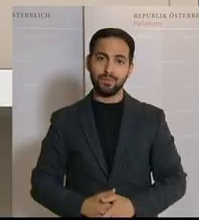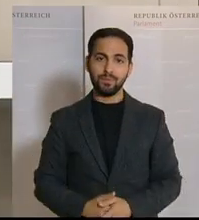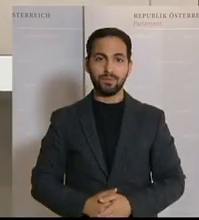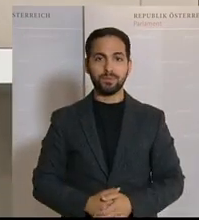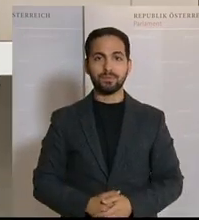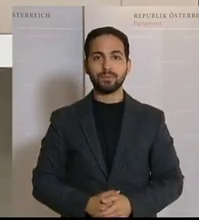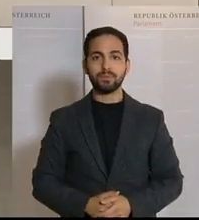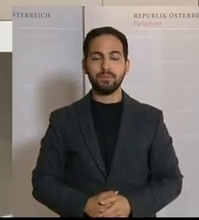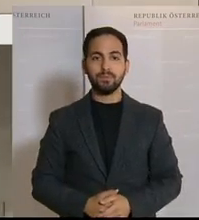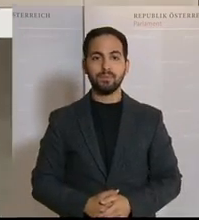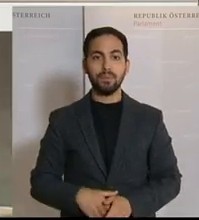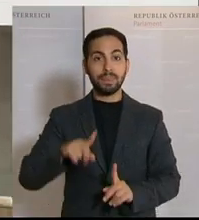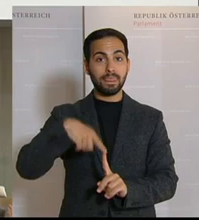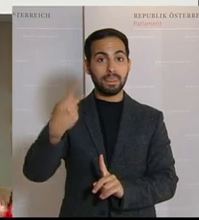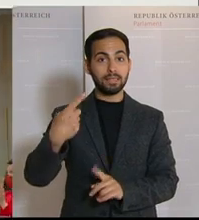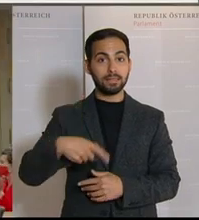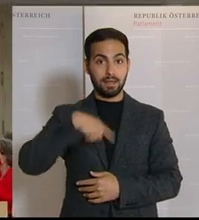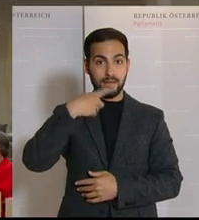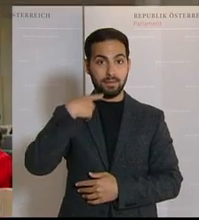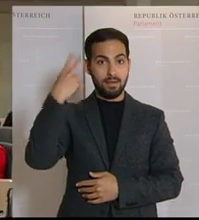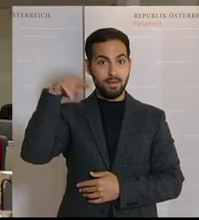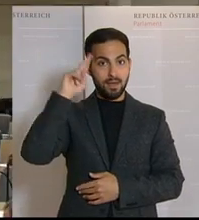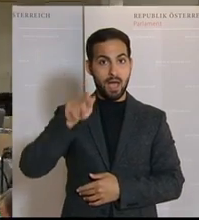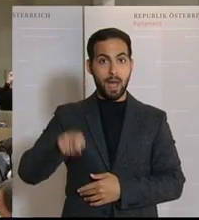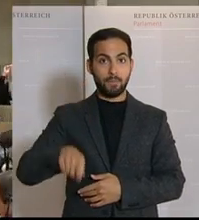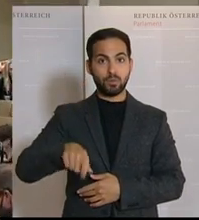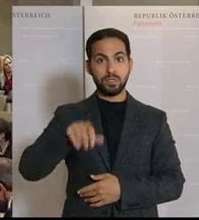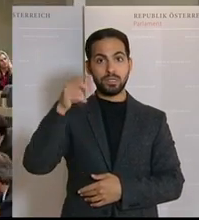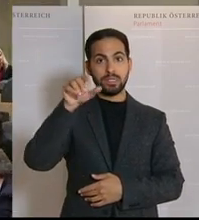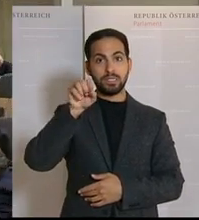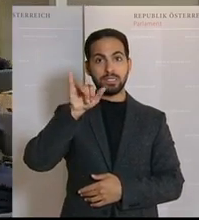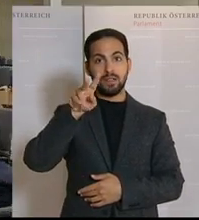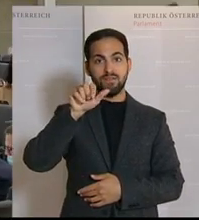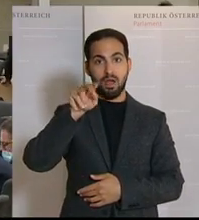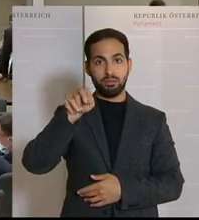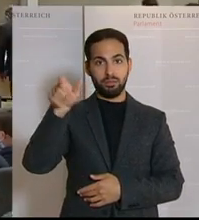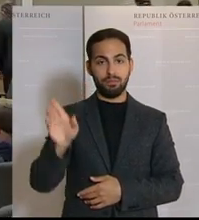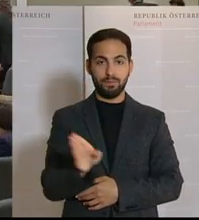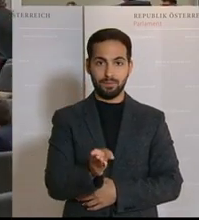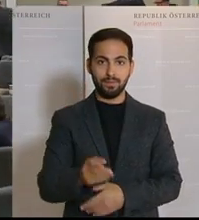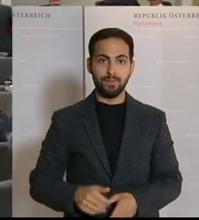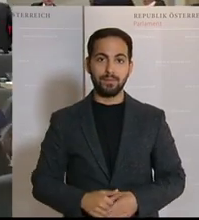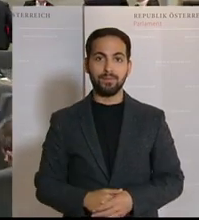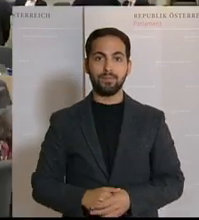Den Menschen in Alten und Pflegeheimen sollte auch Ausgang gewährt werden, fordert Dietmar Keck von der SPÖ.